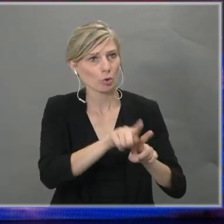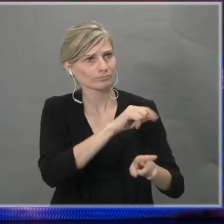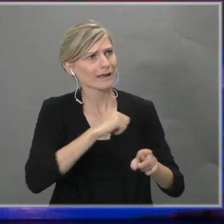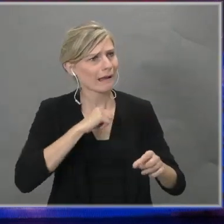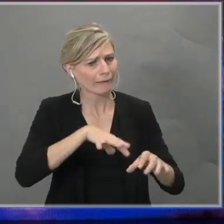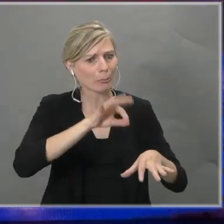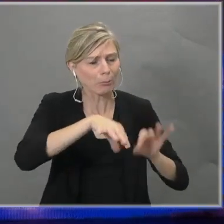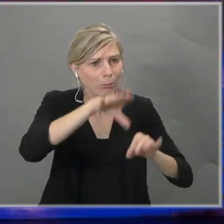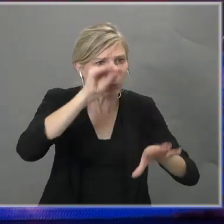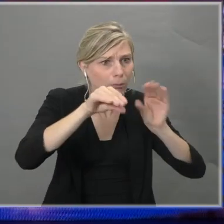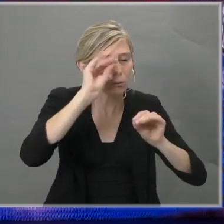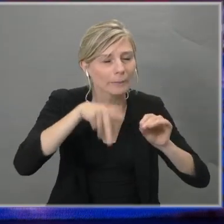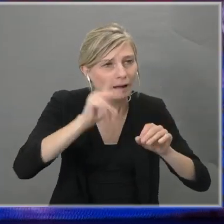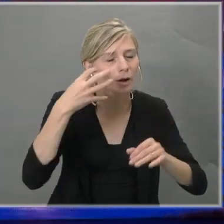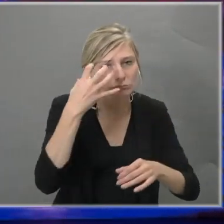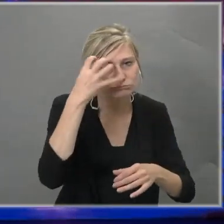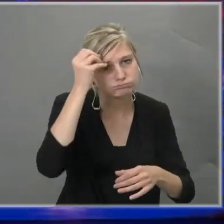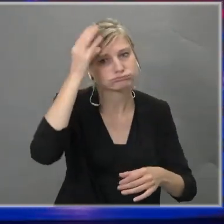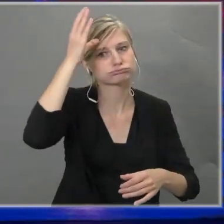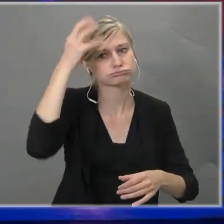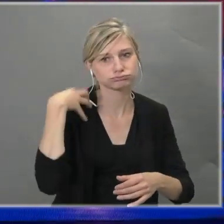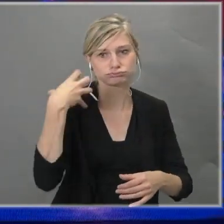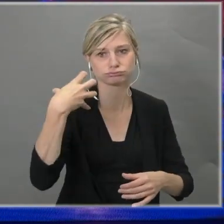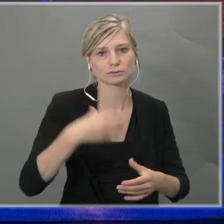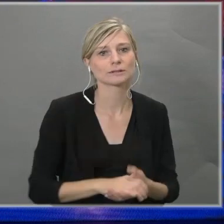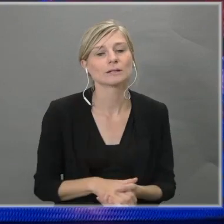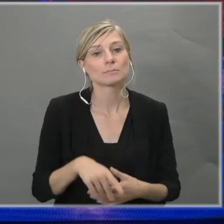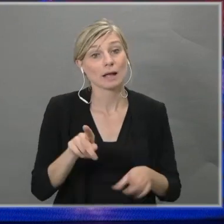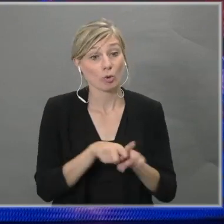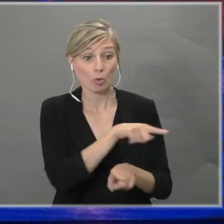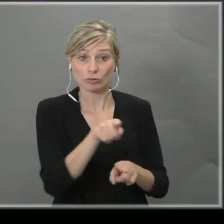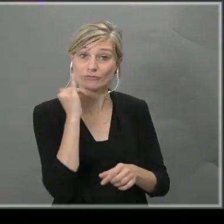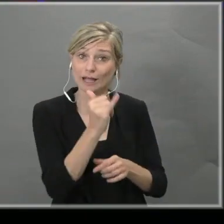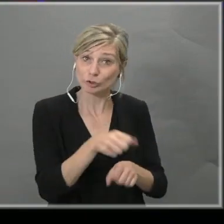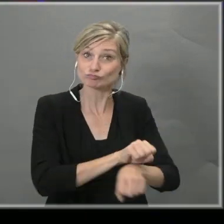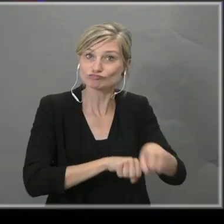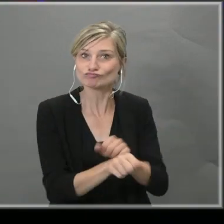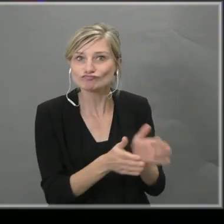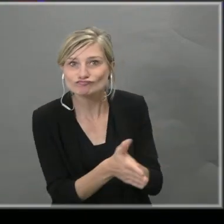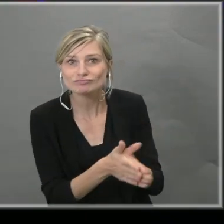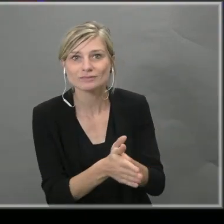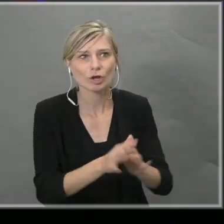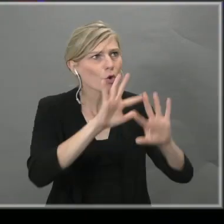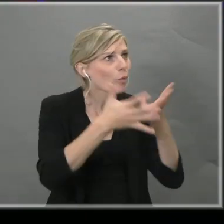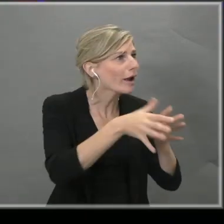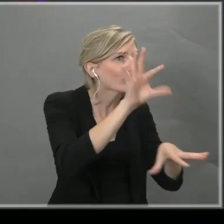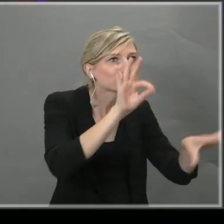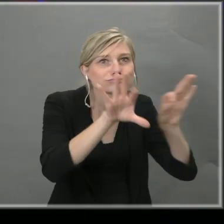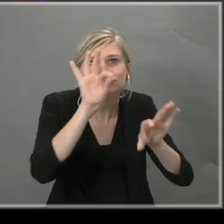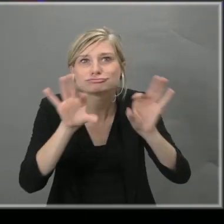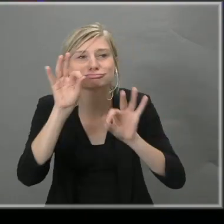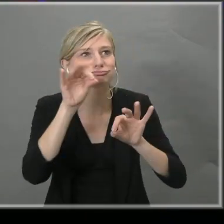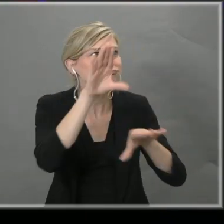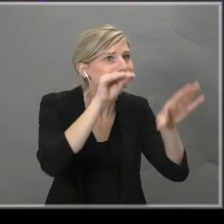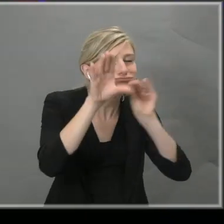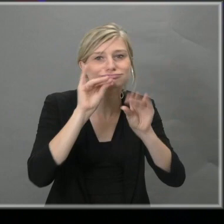rijker kunnen maken. Maar ook zodat zij zich kunnen blijven engageren en de wereld kunnen blijven verkennen. Dit